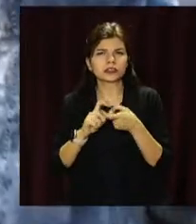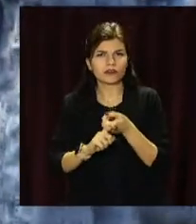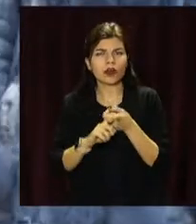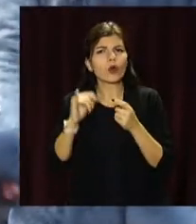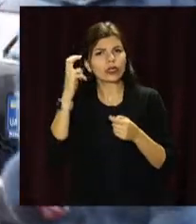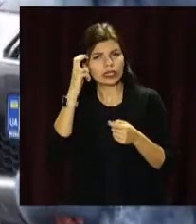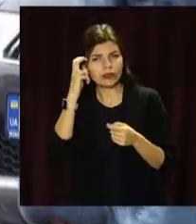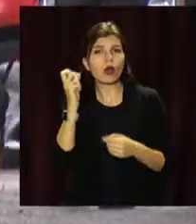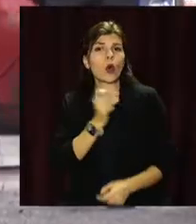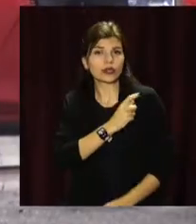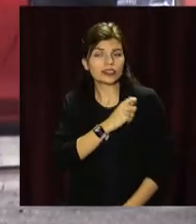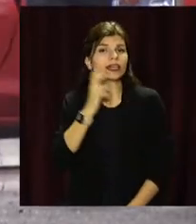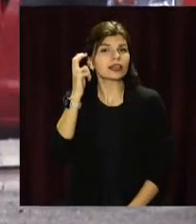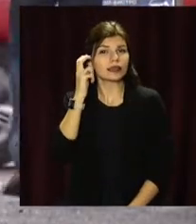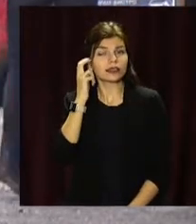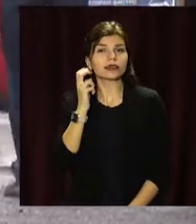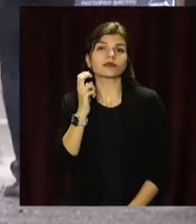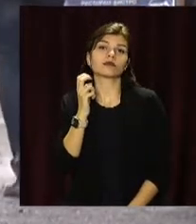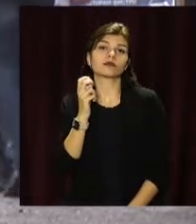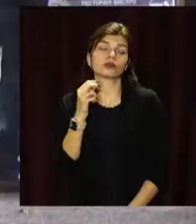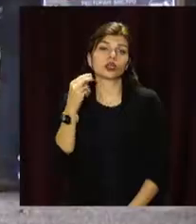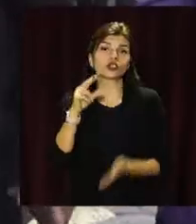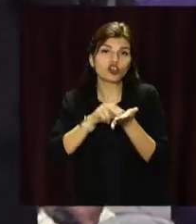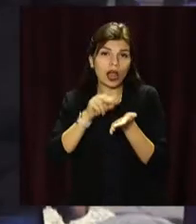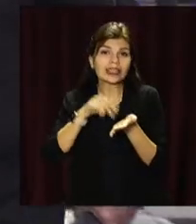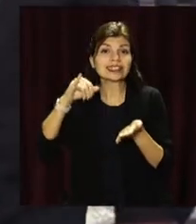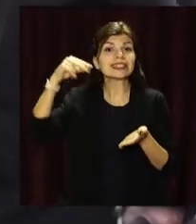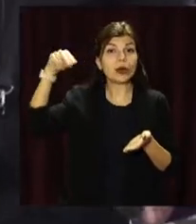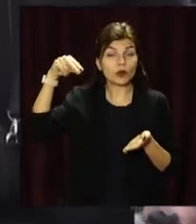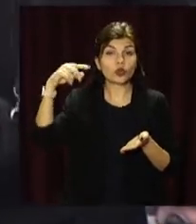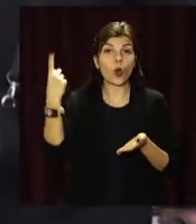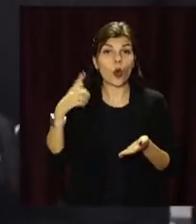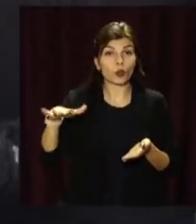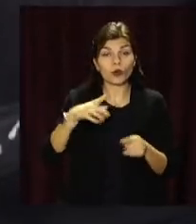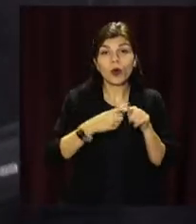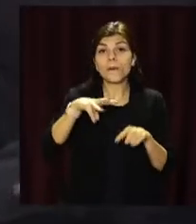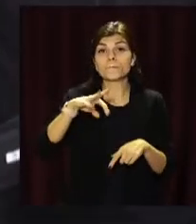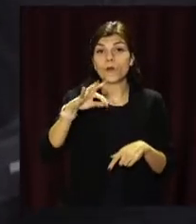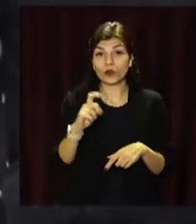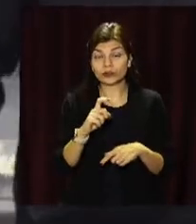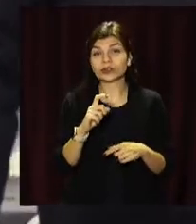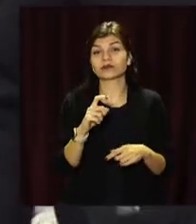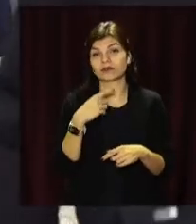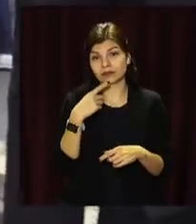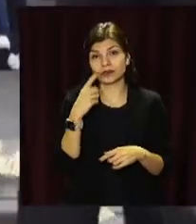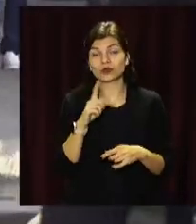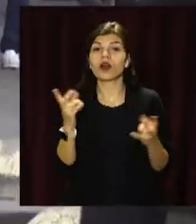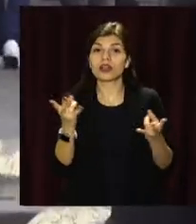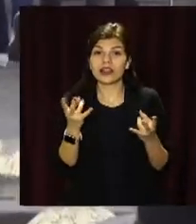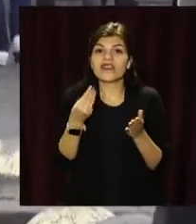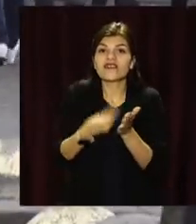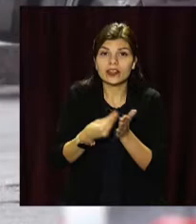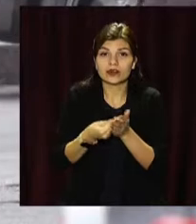у столиці – Одеській, Київській, Черкаській і Запорізькій. Областях тому в МОЗ вкотре наполягають на збільшенні